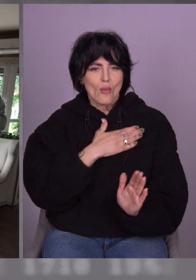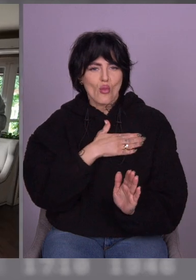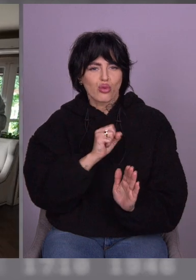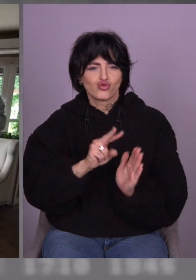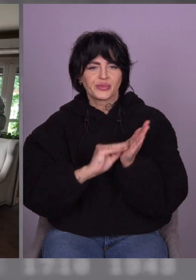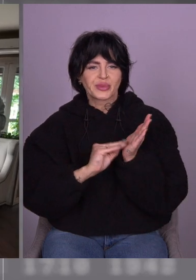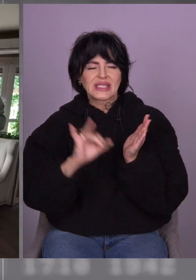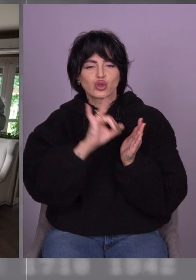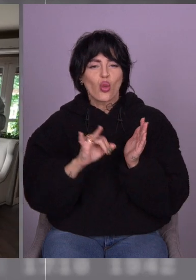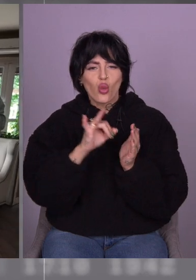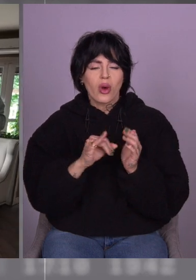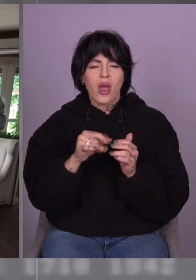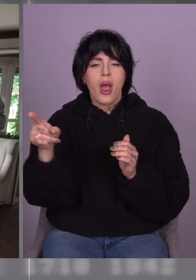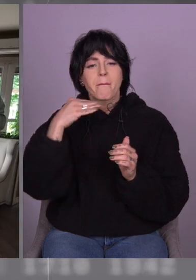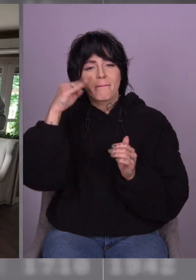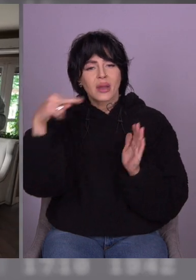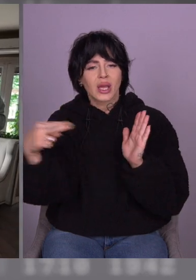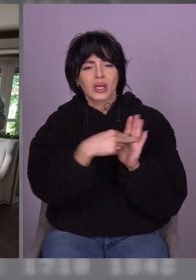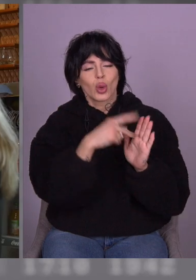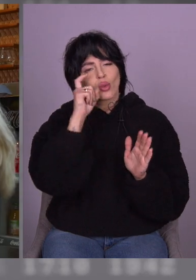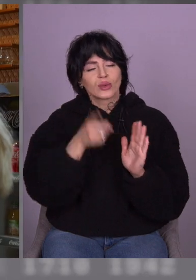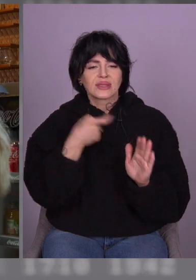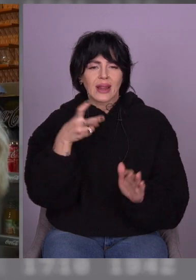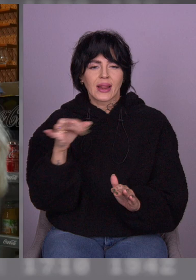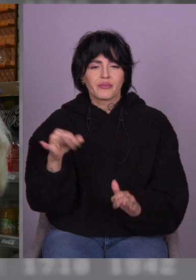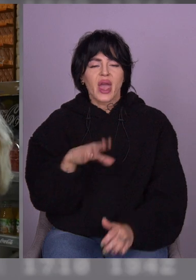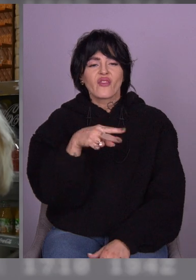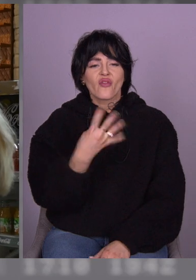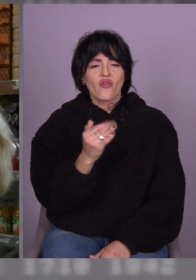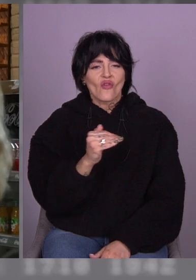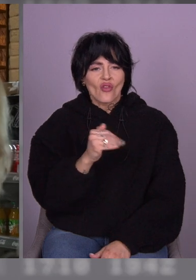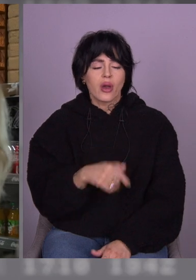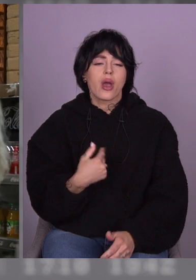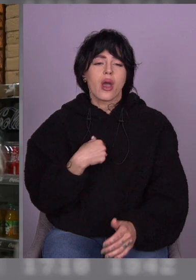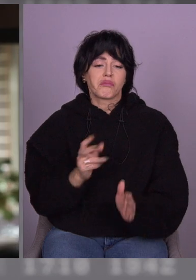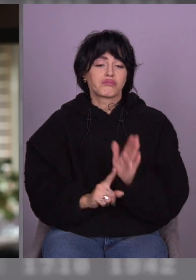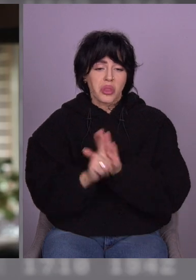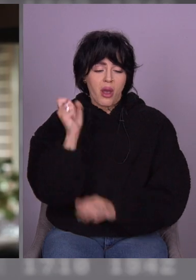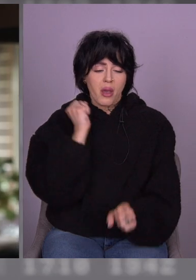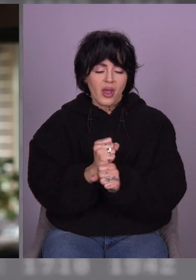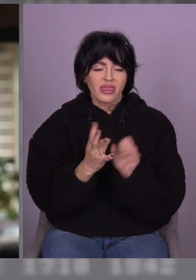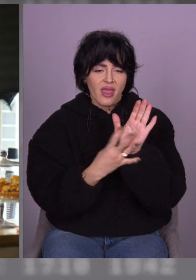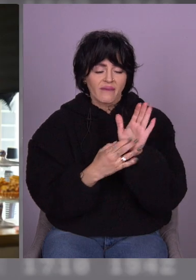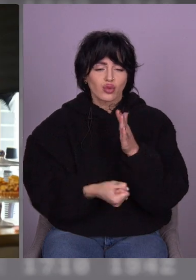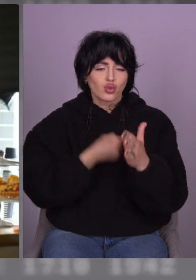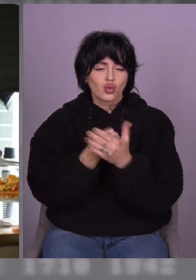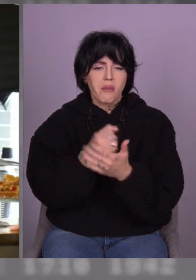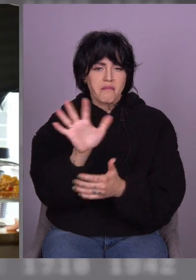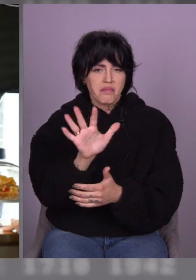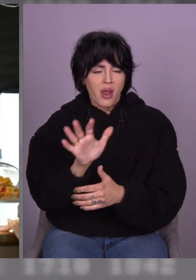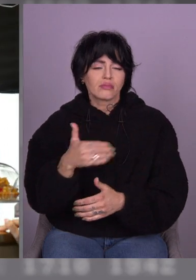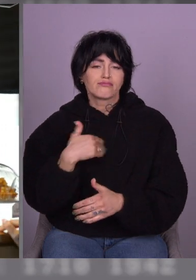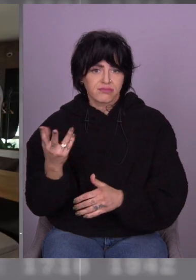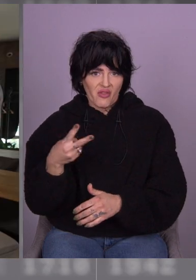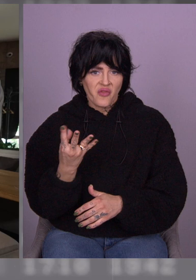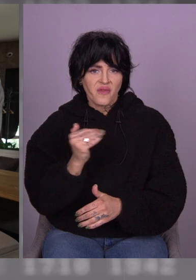Одразу ж кав'ярня припинила працювати, правильно, 24-го числа? Майже, ми приїхали на 9-го ранку, як завжди. Я до 5-го працював, тут багато